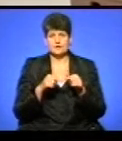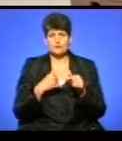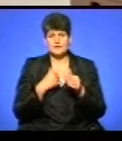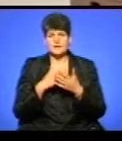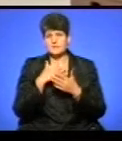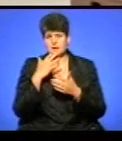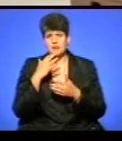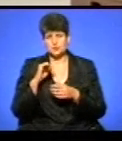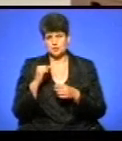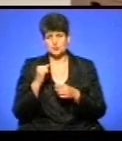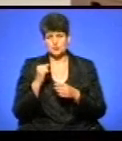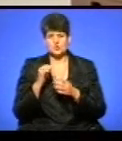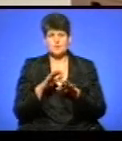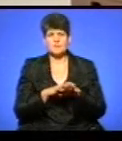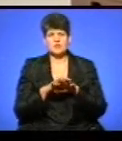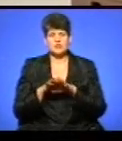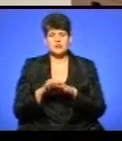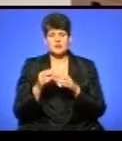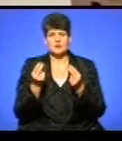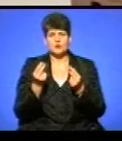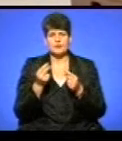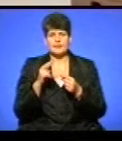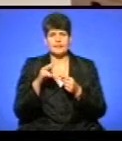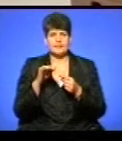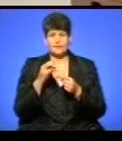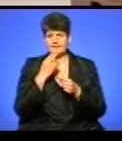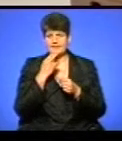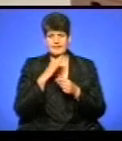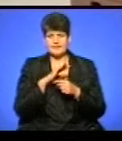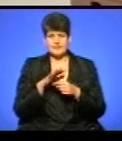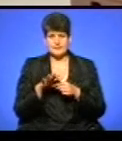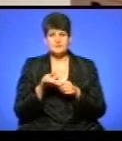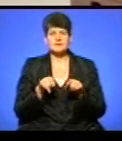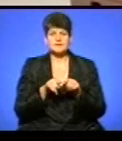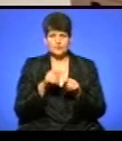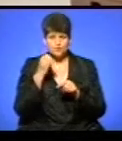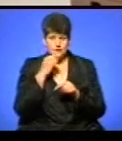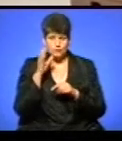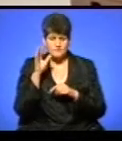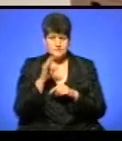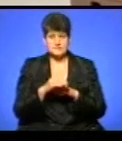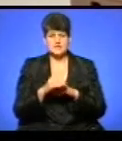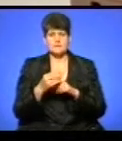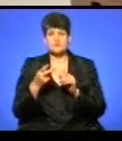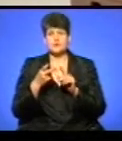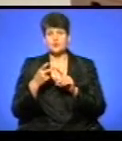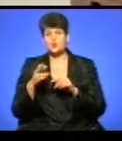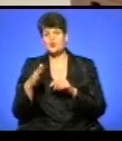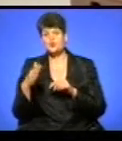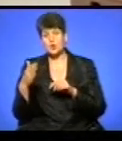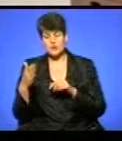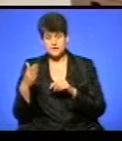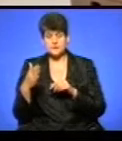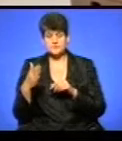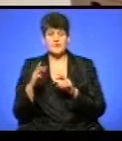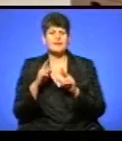друзів, що перечислили гроші, але лимони не їли. Їм так само, дякуємо за все. І з другої сторони, як